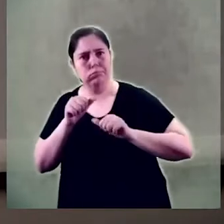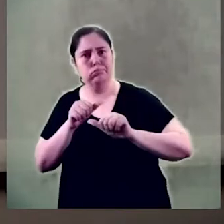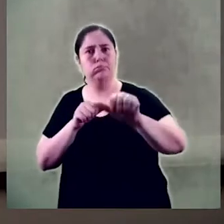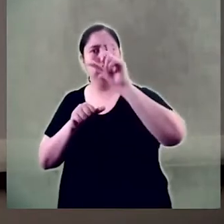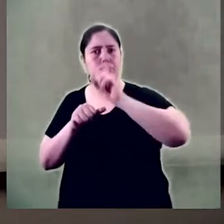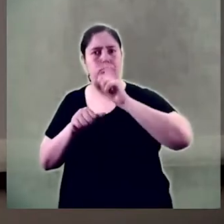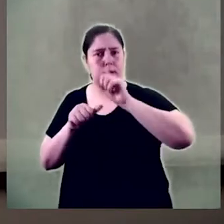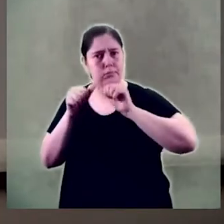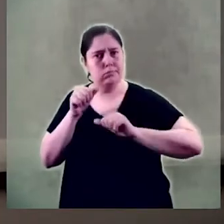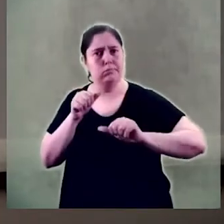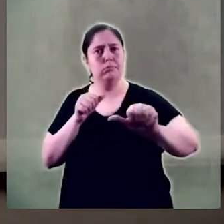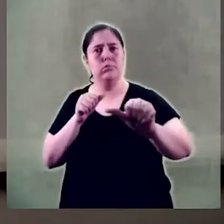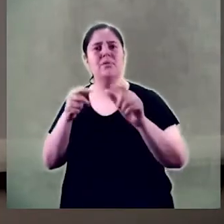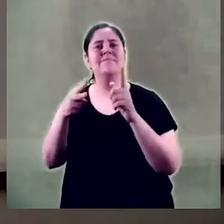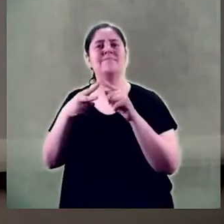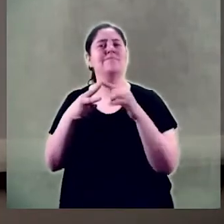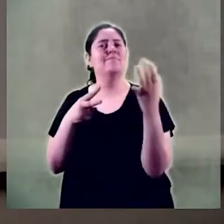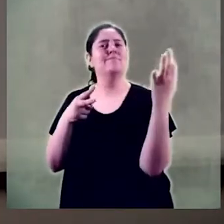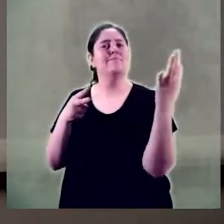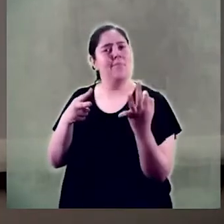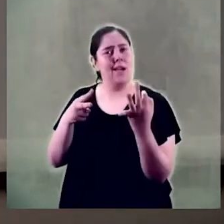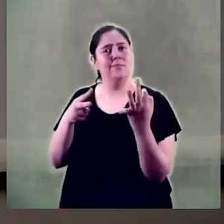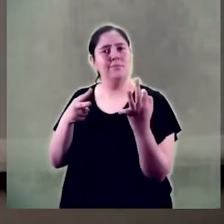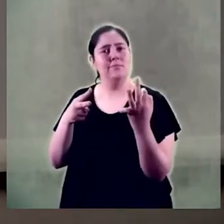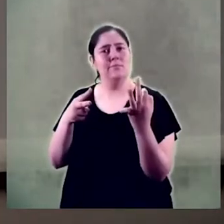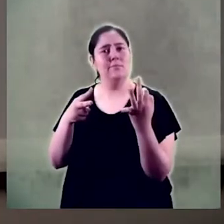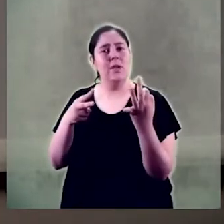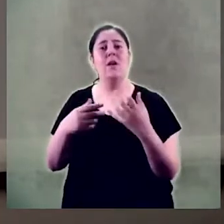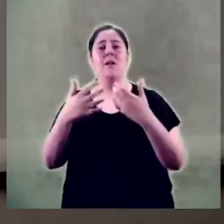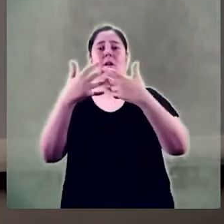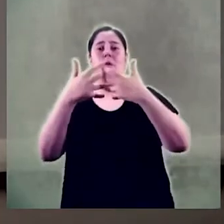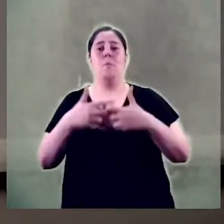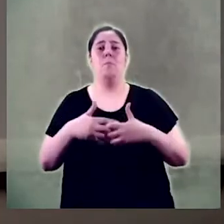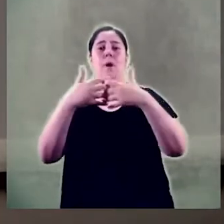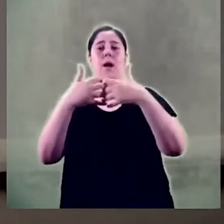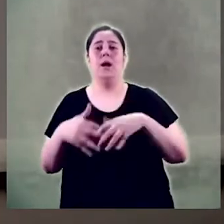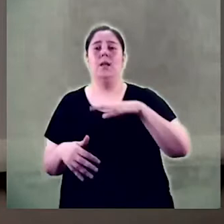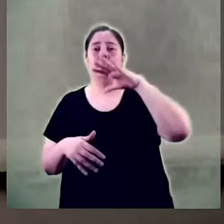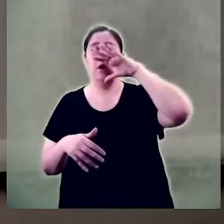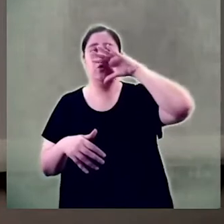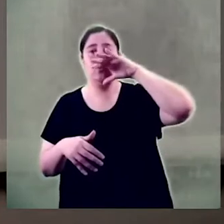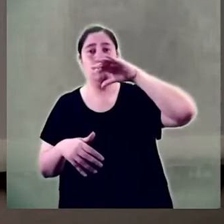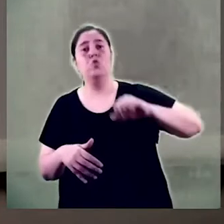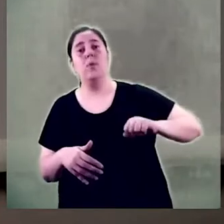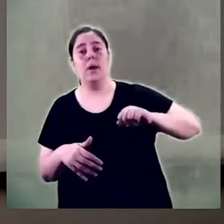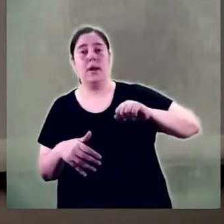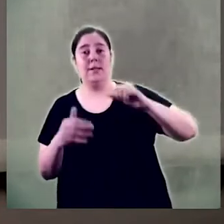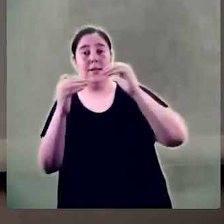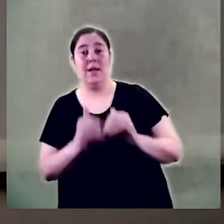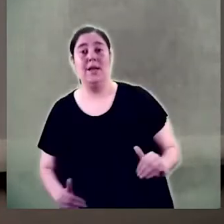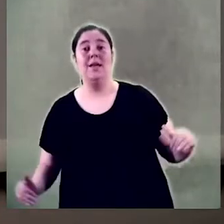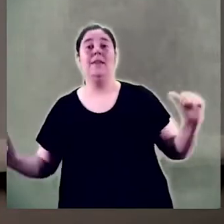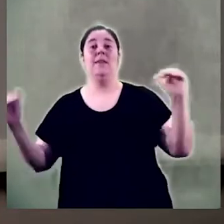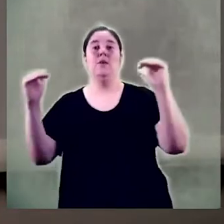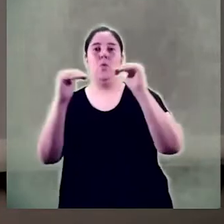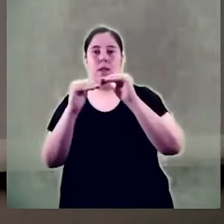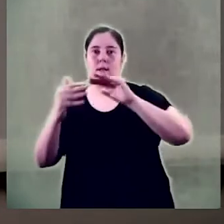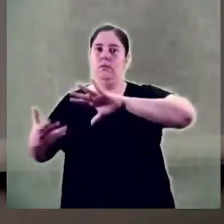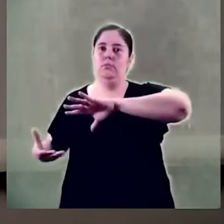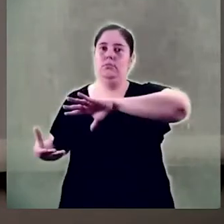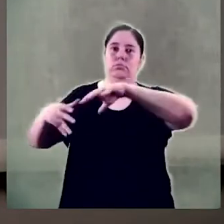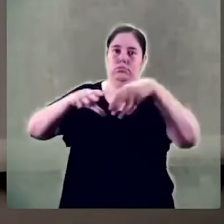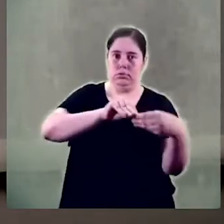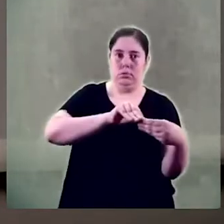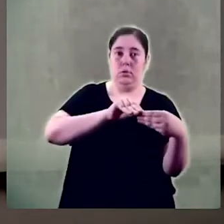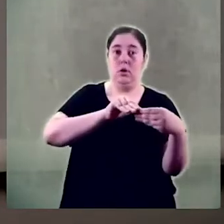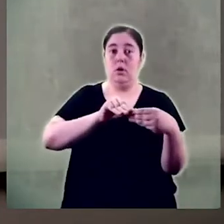és el d'implementar els mecanismes de governança de la igualtat a la nostra universitat,